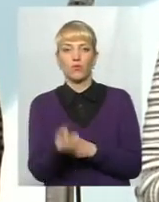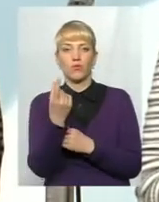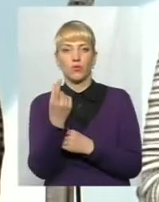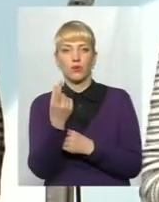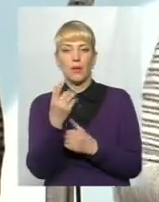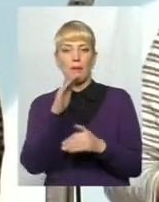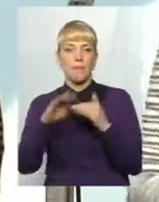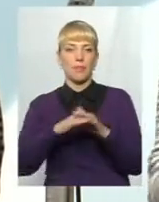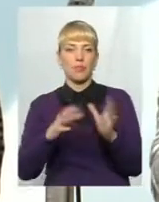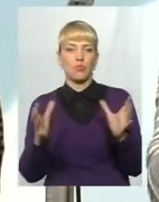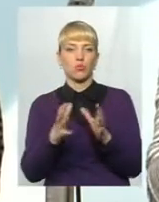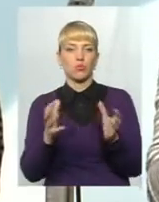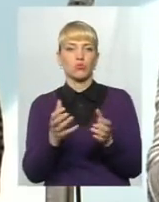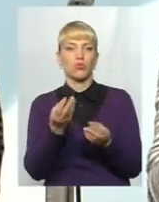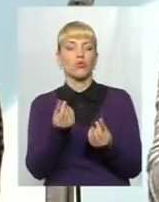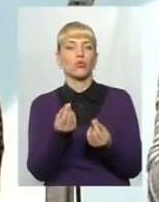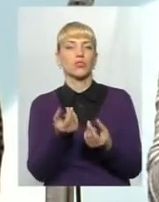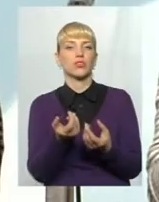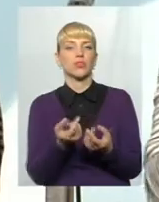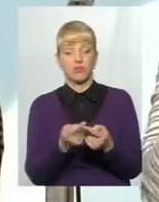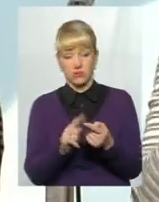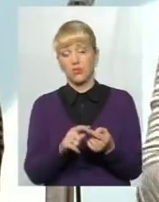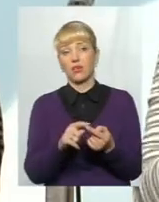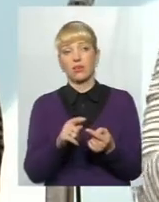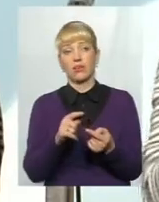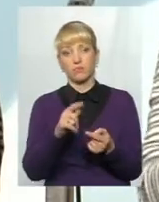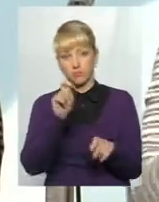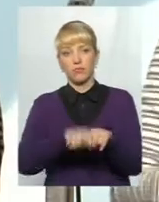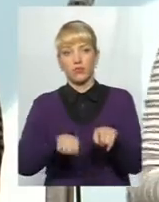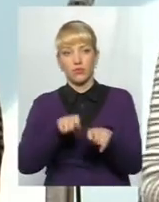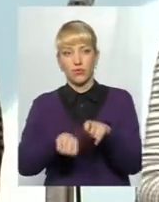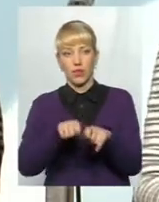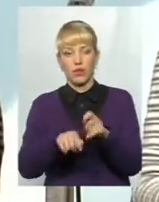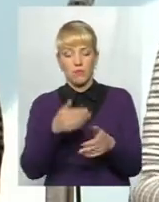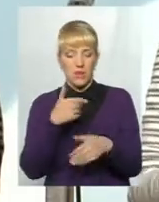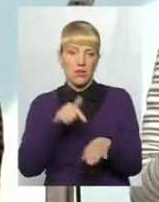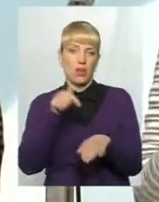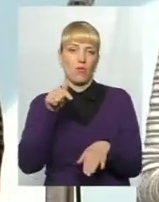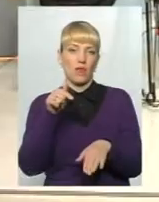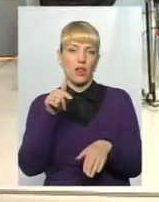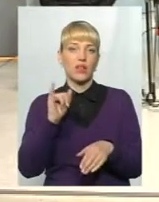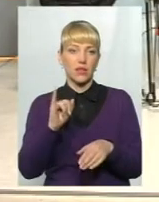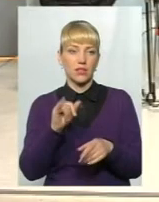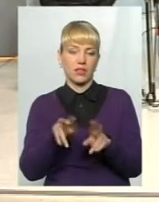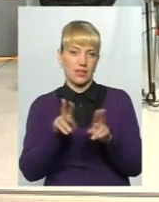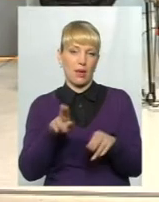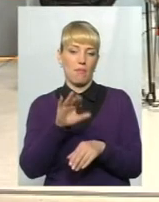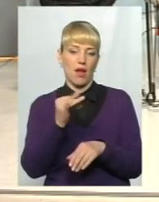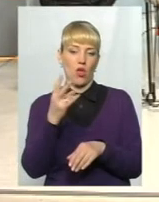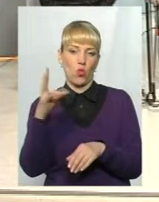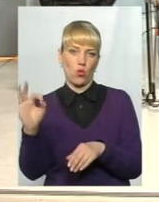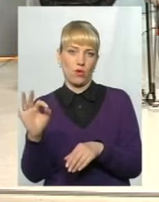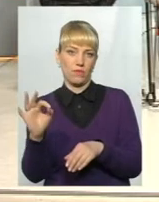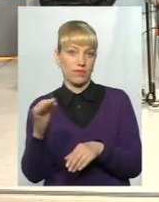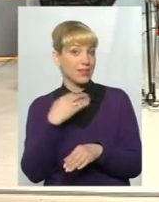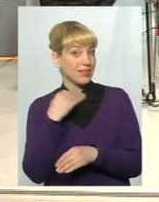дуже велика сума. І зразу ця декларація підпадала під от таку зону, що ми реагували. Так само по майну. Майно так само